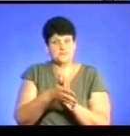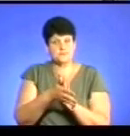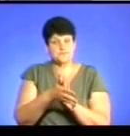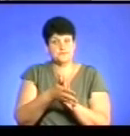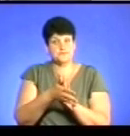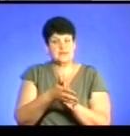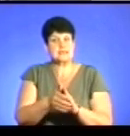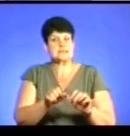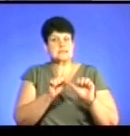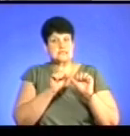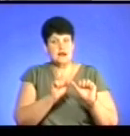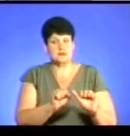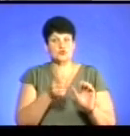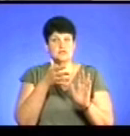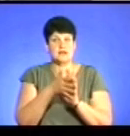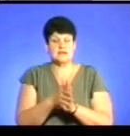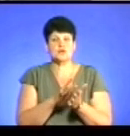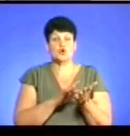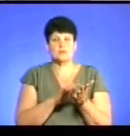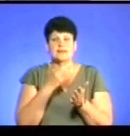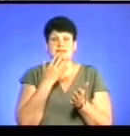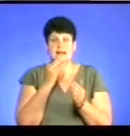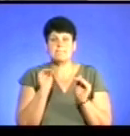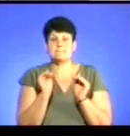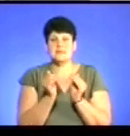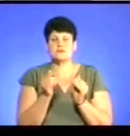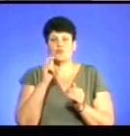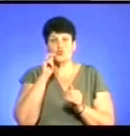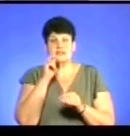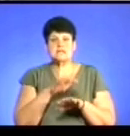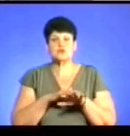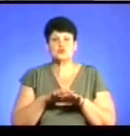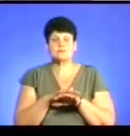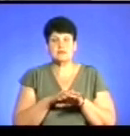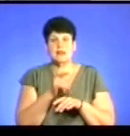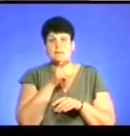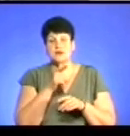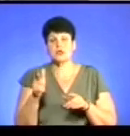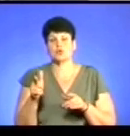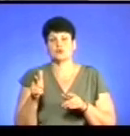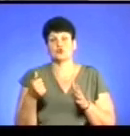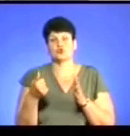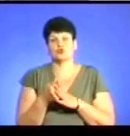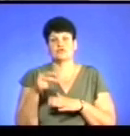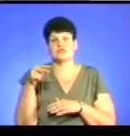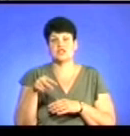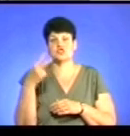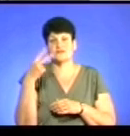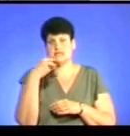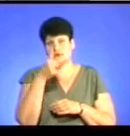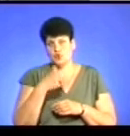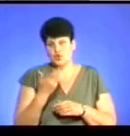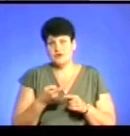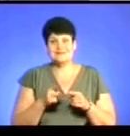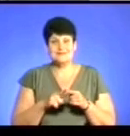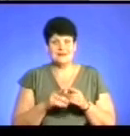стратегія захисту та інтеграції ромської національної меншини в українське суспільство на період до 2020 року.